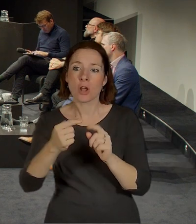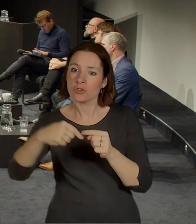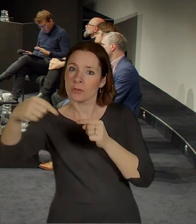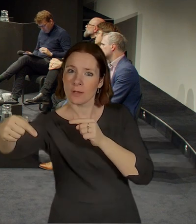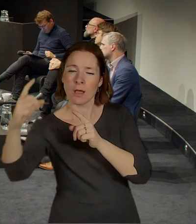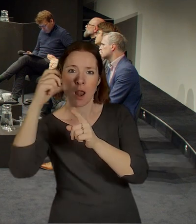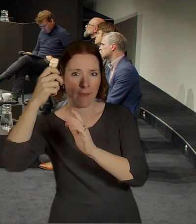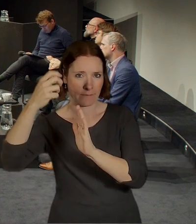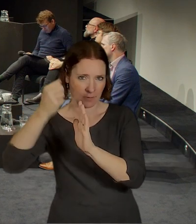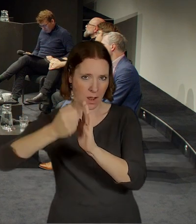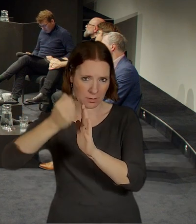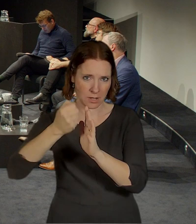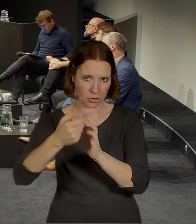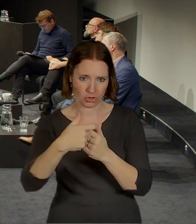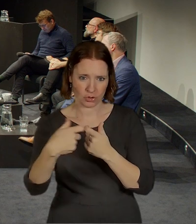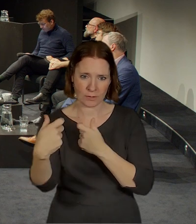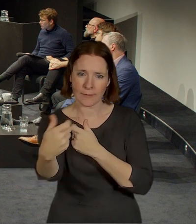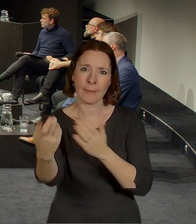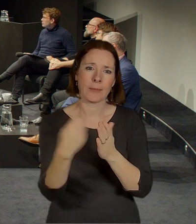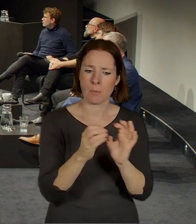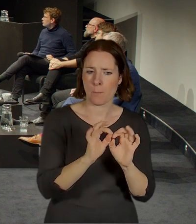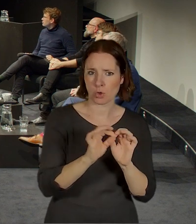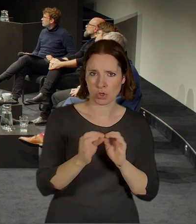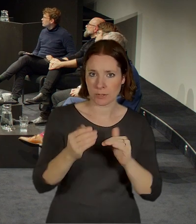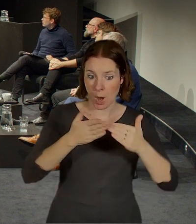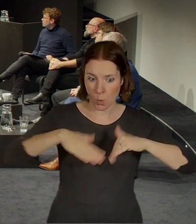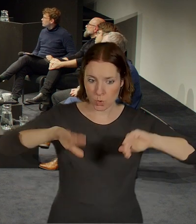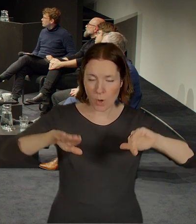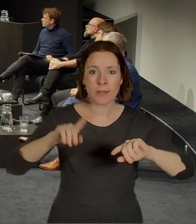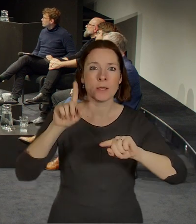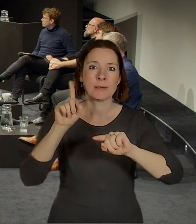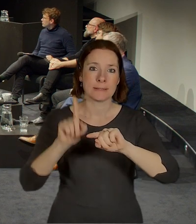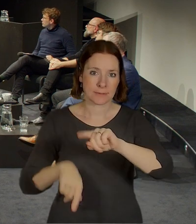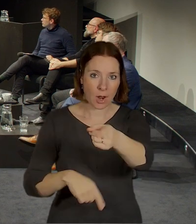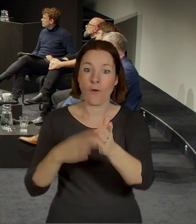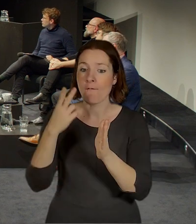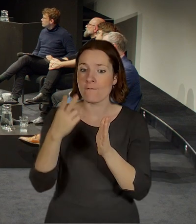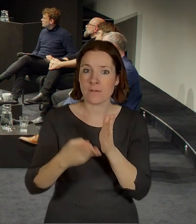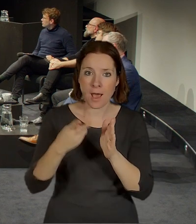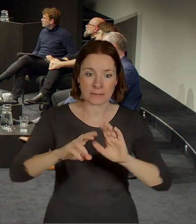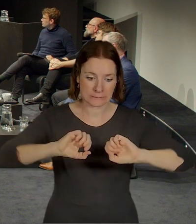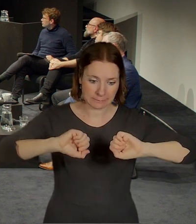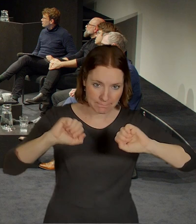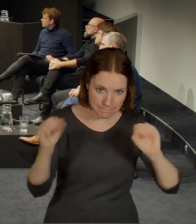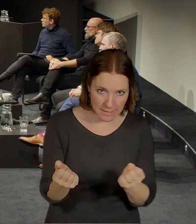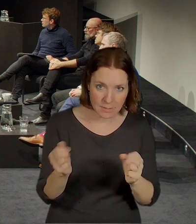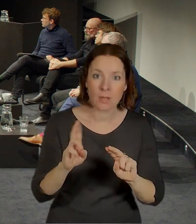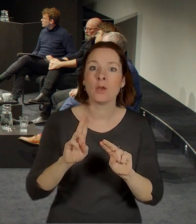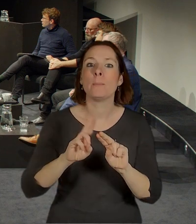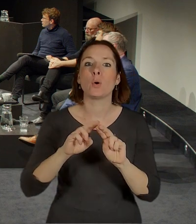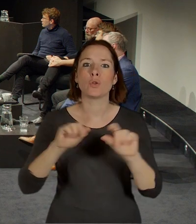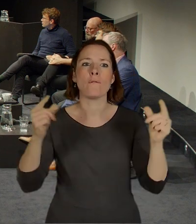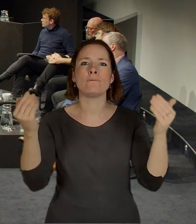myslím, co jede tím botičským údolím, tak tam jednou zamrzl vlak, jednou výhybky, jednou někdo ukradl